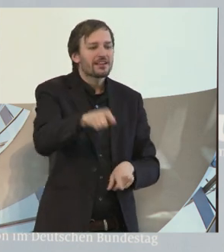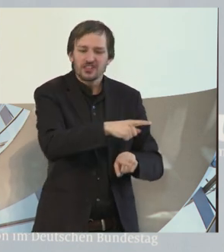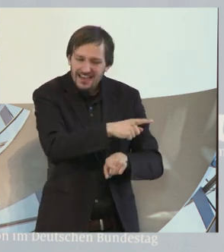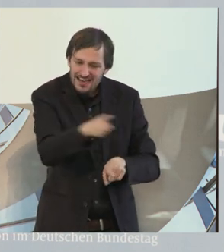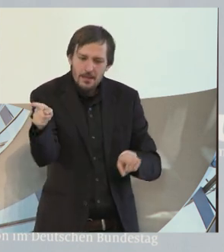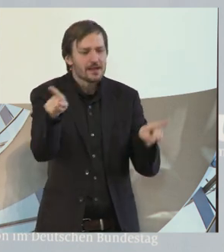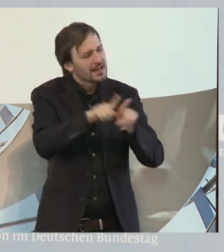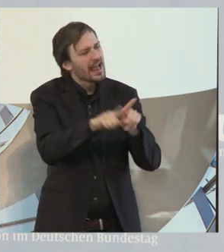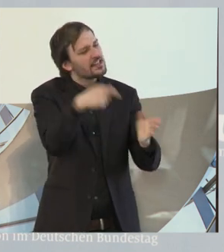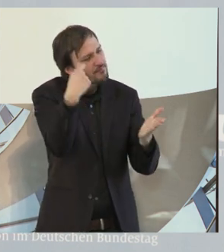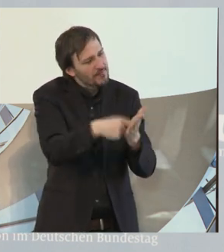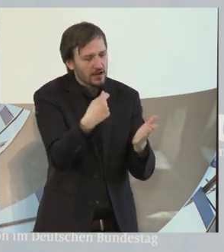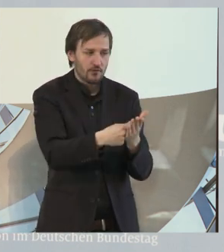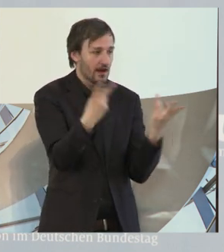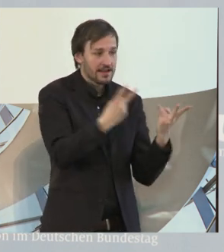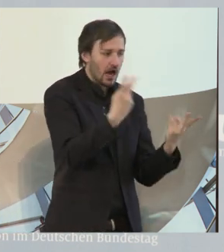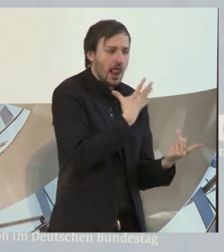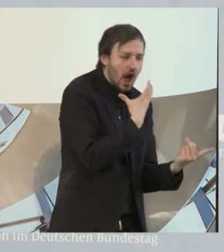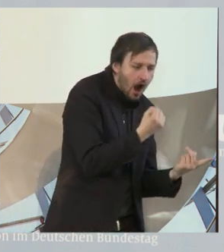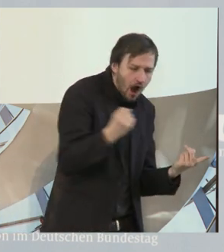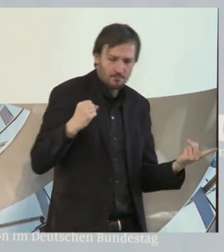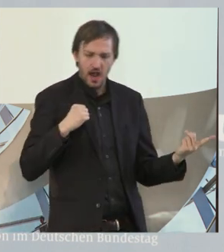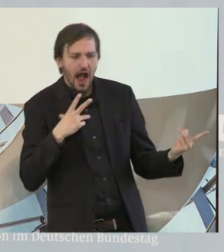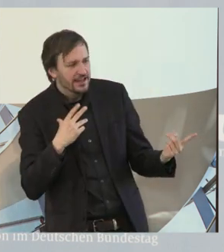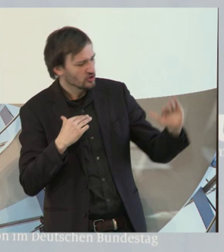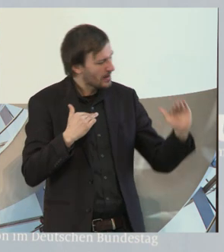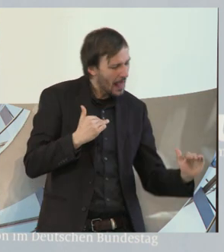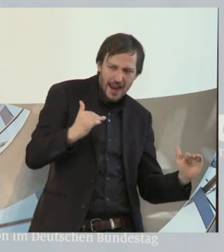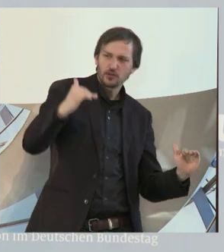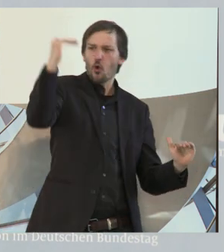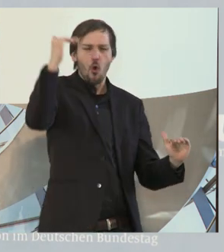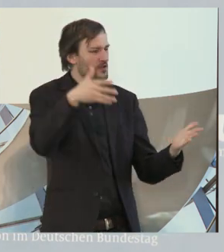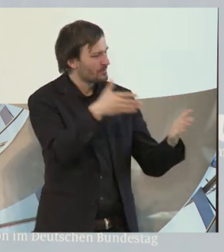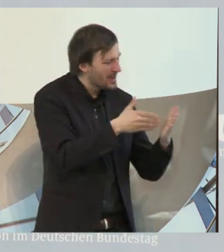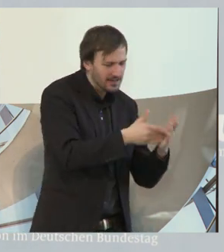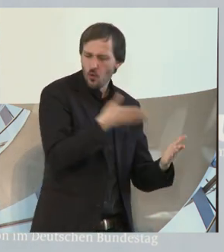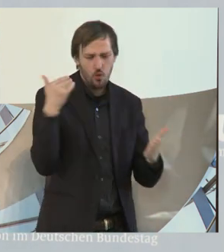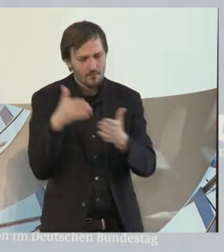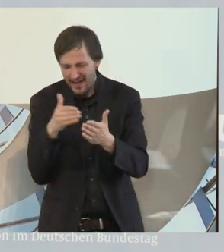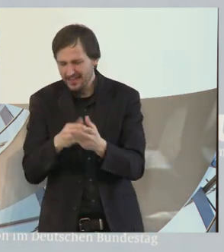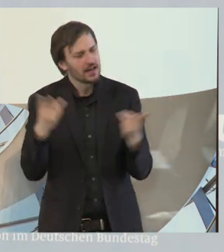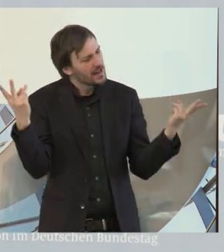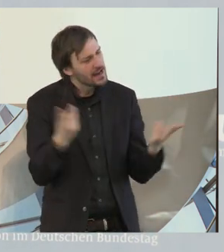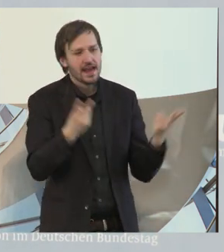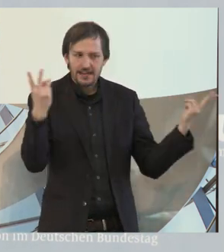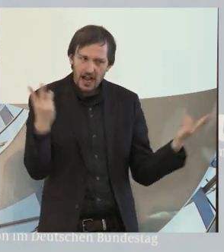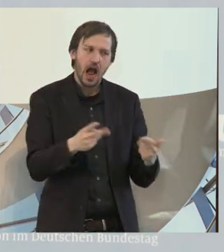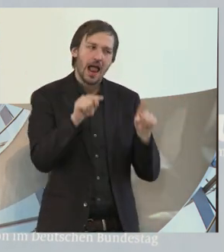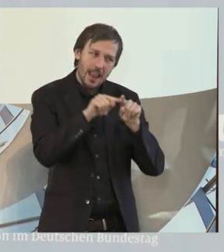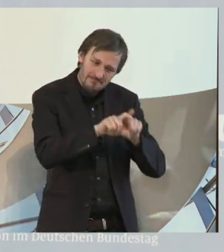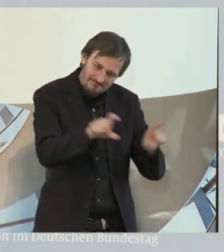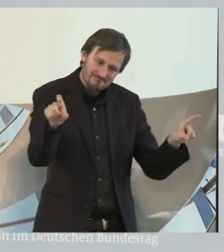ganz egal, ob er arm oder reich, groß oder klein, behindert oder nicht behindert ist. Das ist ein ganz